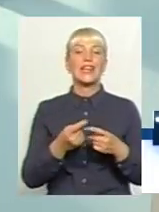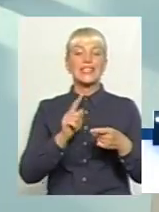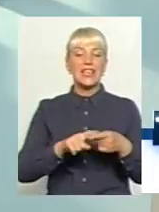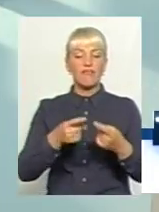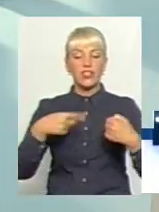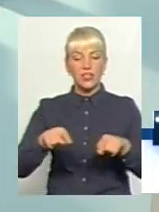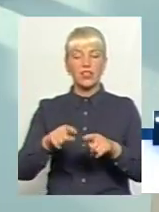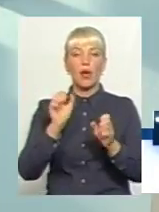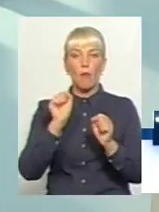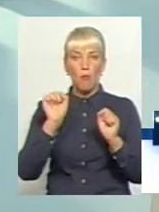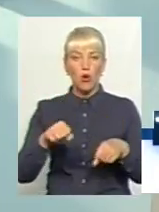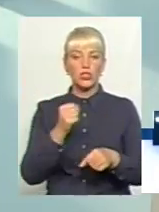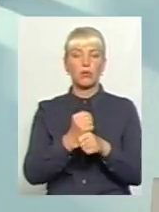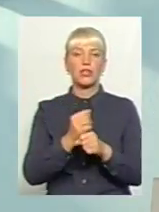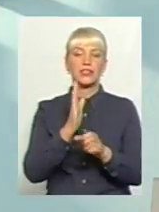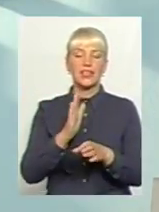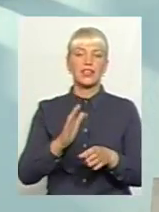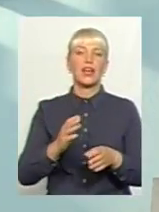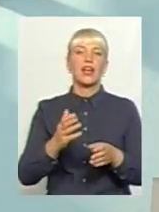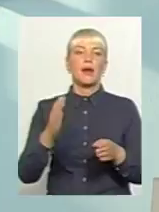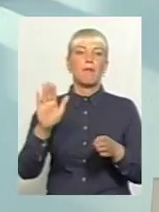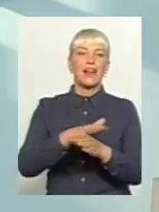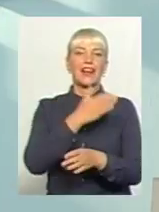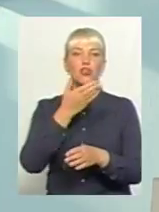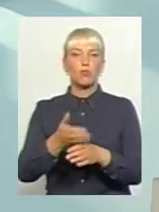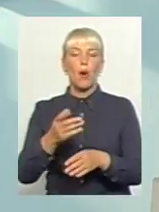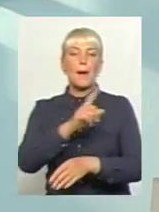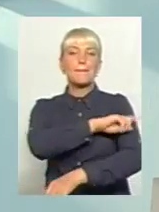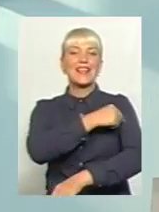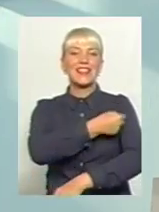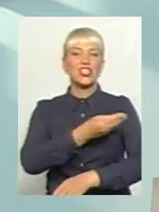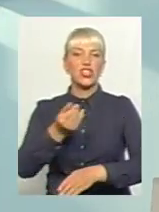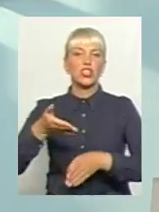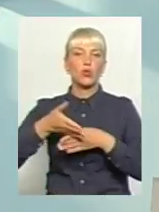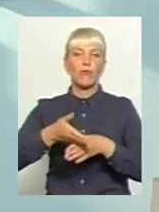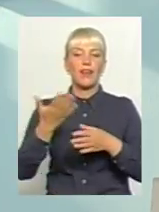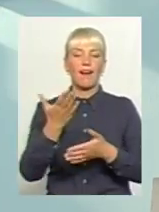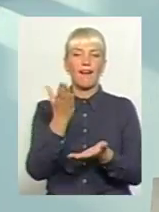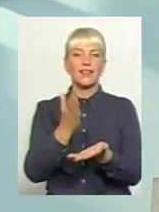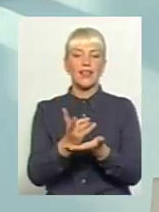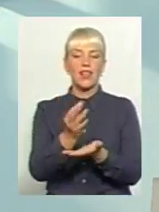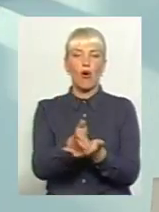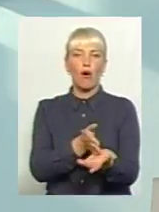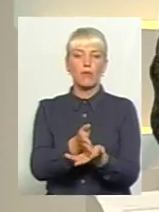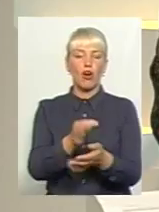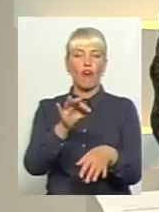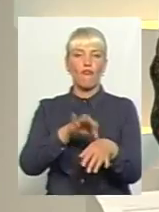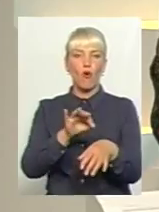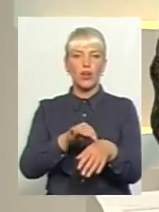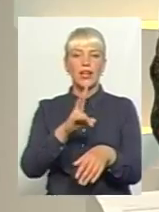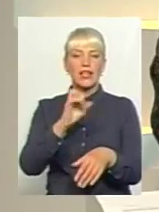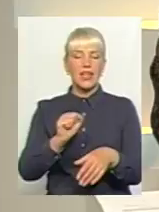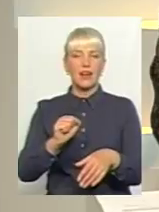функціонувати, тільки в разі перерозподілу медичної субвенції, яка йде на обслуговування хворих з хронічною нерковою